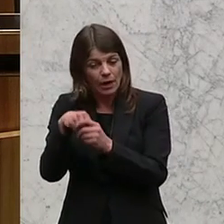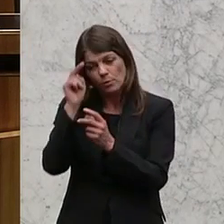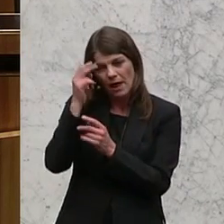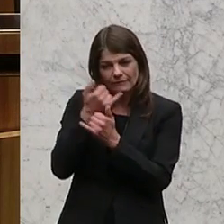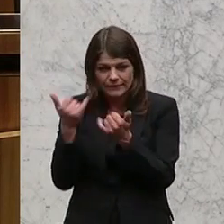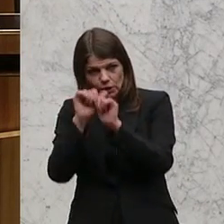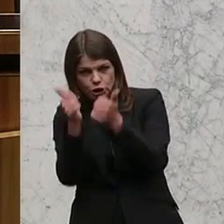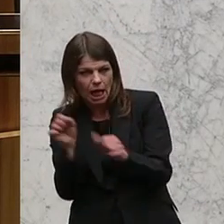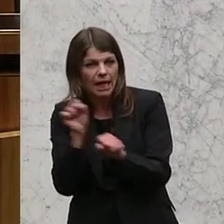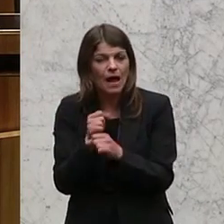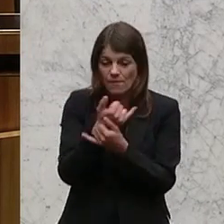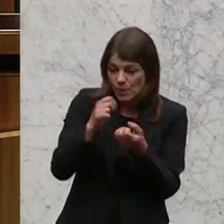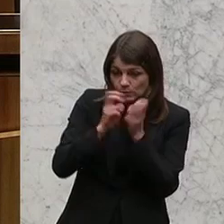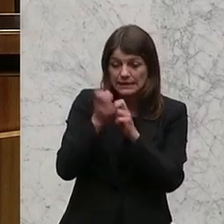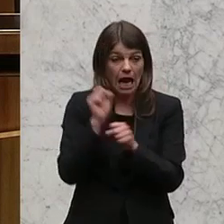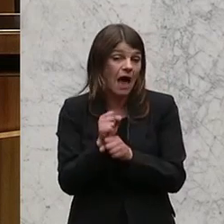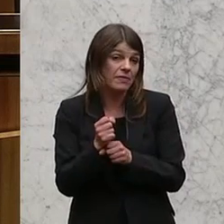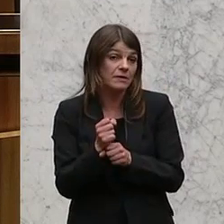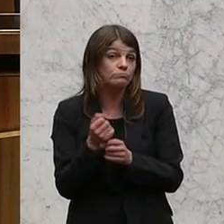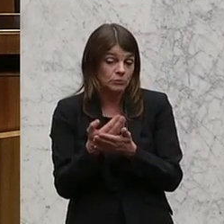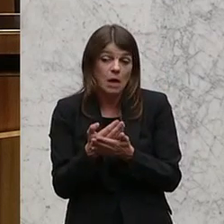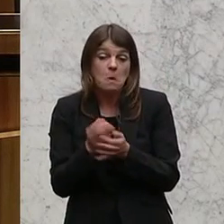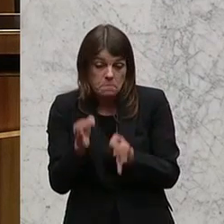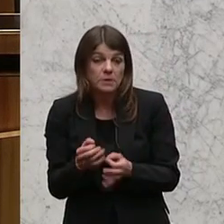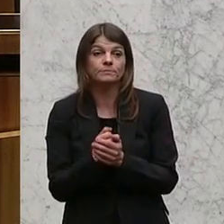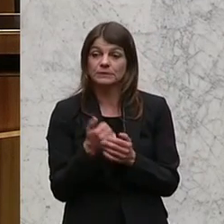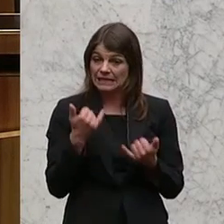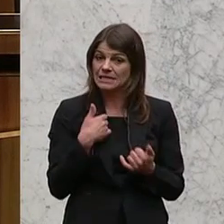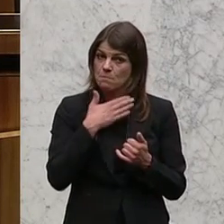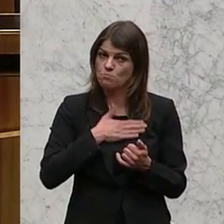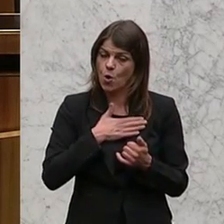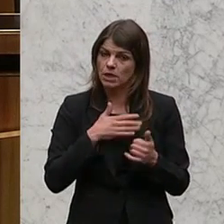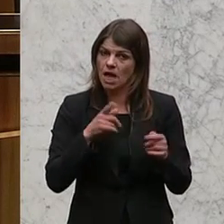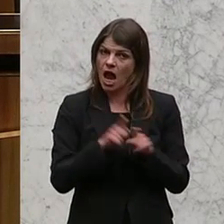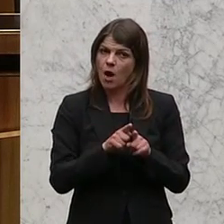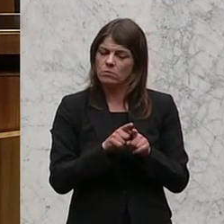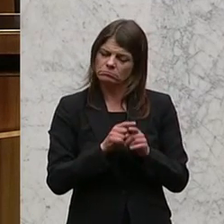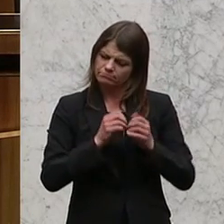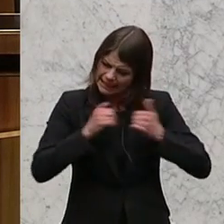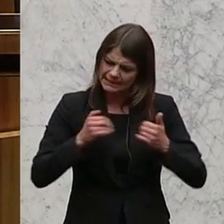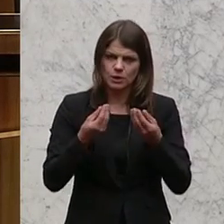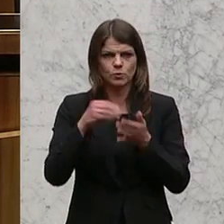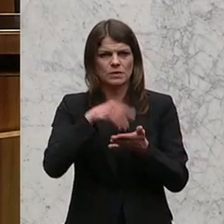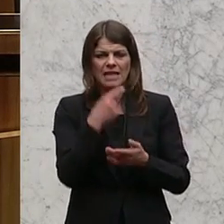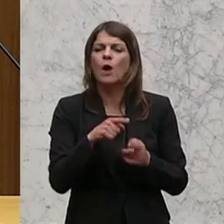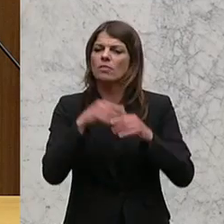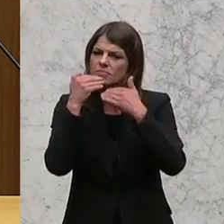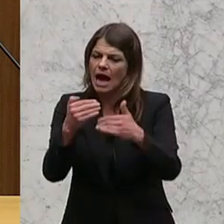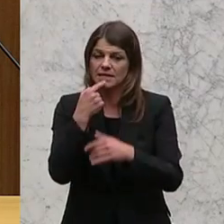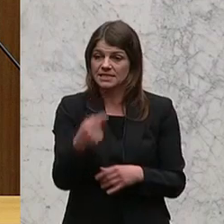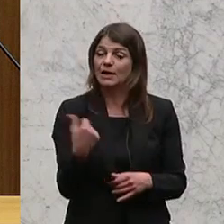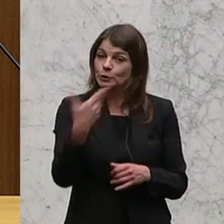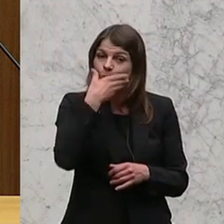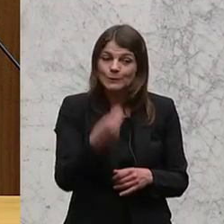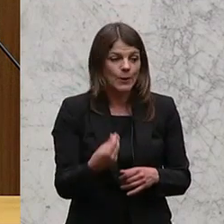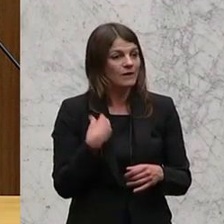Durchsetzen des Programms mitgewirkt hat. Und an dieser Stelle möchte ich das ausdrücklich betonen, ihm dafür Danke sagen. Es